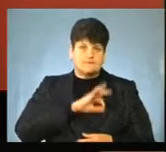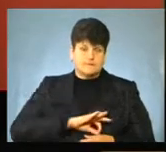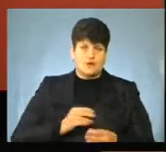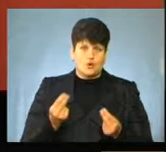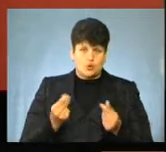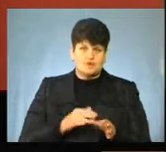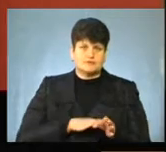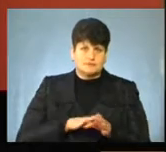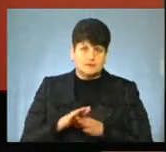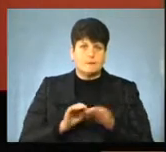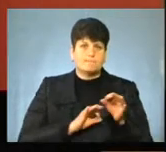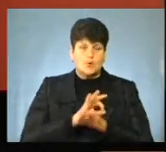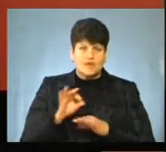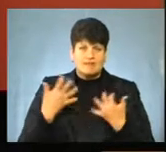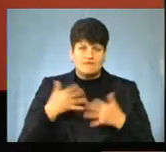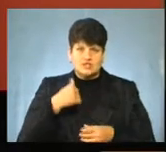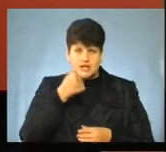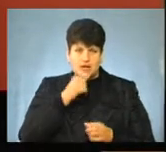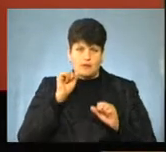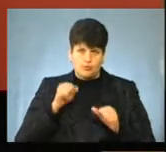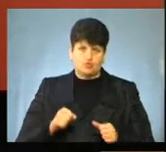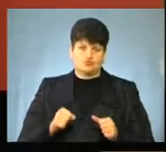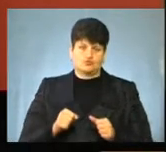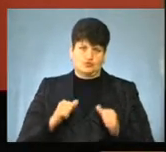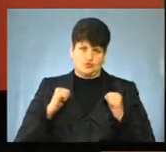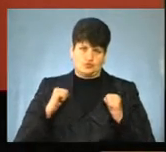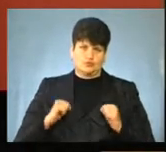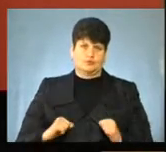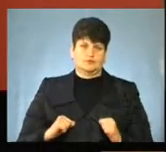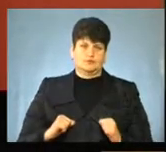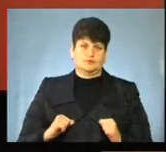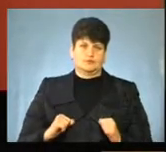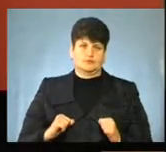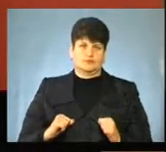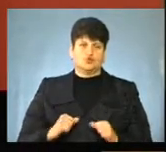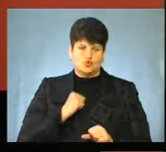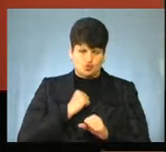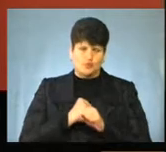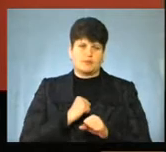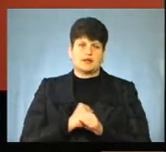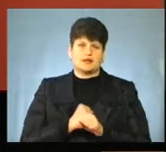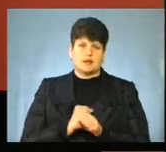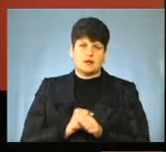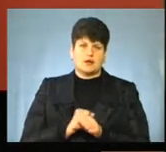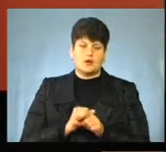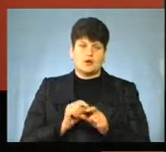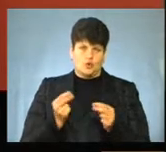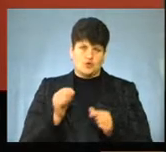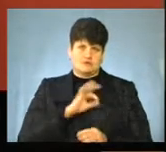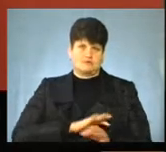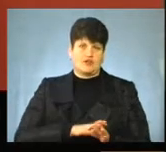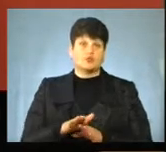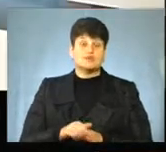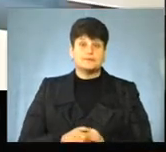вже реалізували проекти, і, тобто, вже рік можуть закрити з впевненістю, що зробили об'єкти і кошти